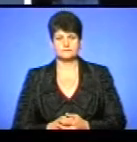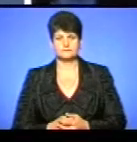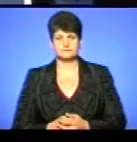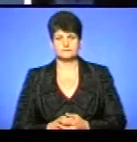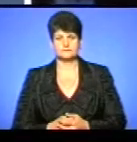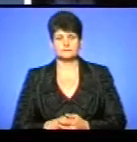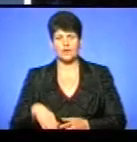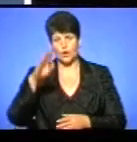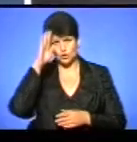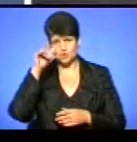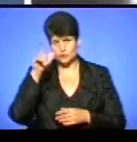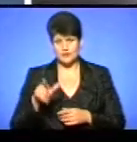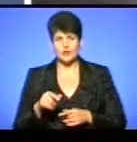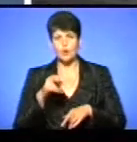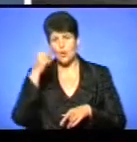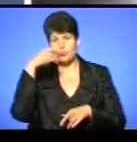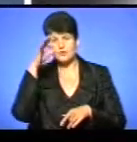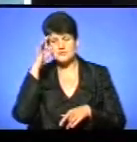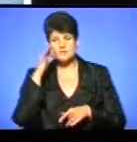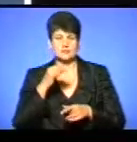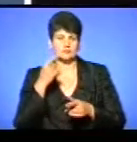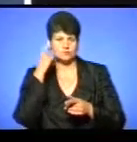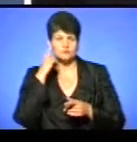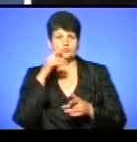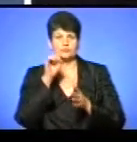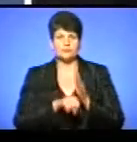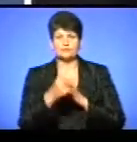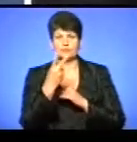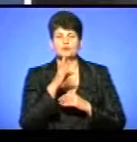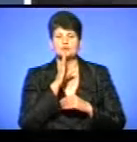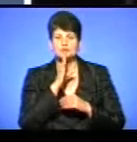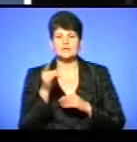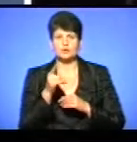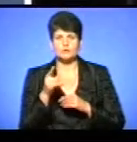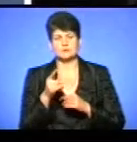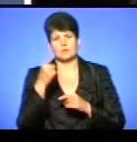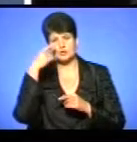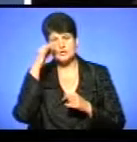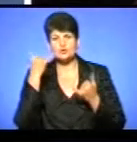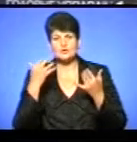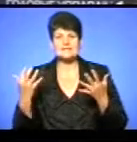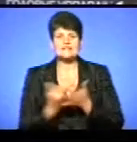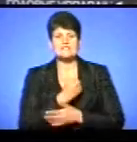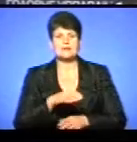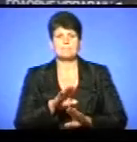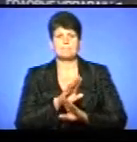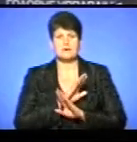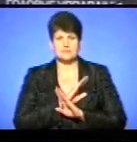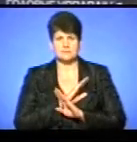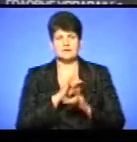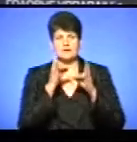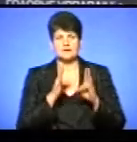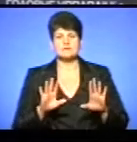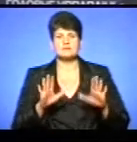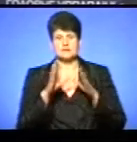Чоловіка, якого поліцейські підозрювали у вбивстві двох жінок, тернопільські оперативники сьогодні знайшли мертвим. Трагедія сталася вночі.